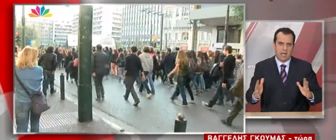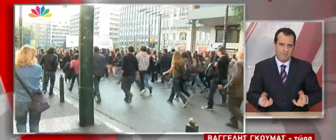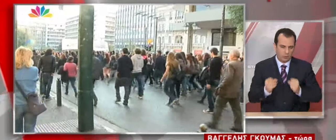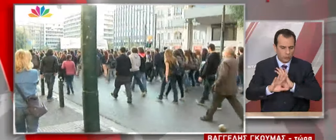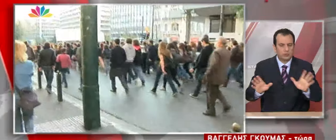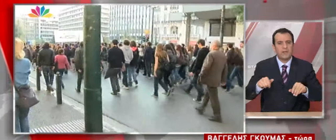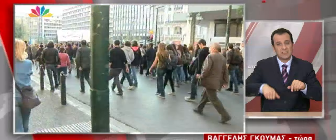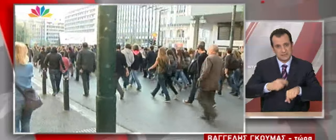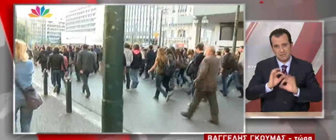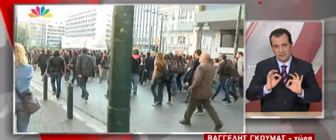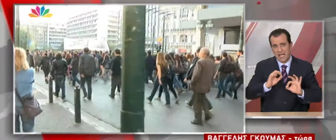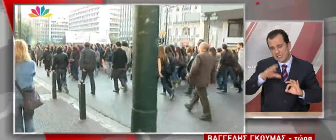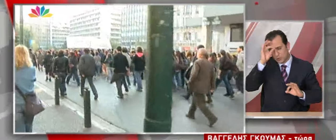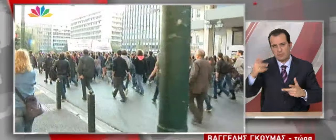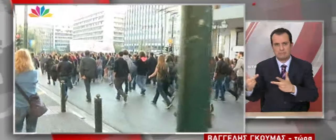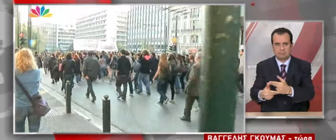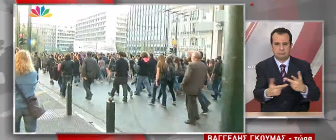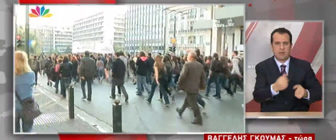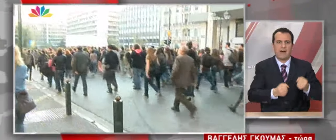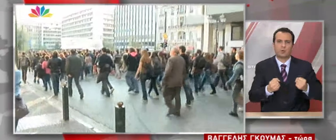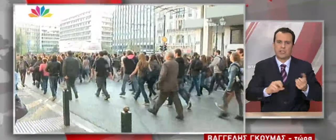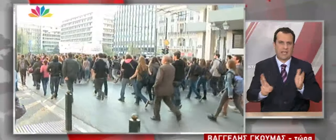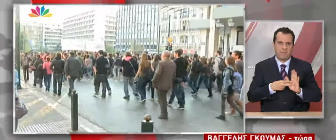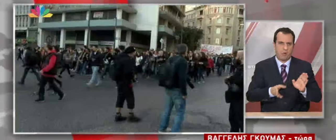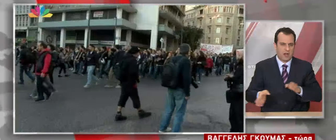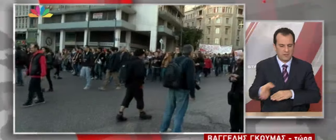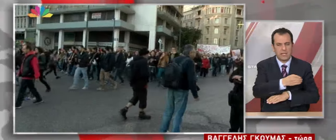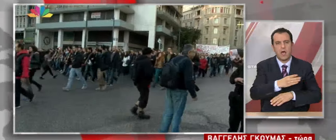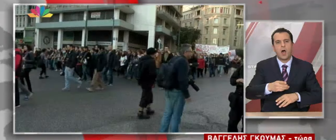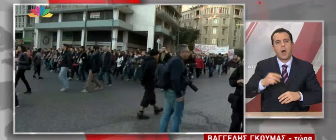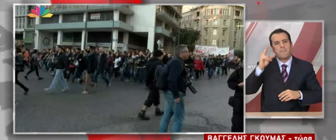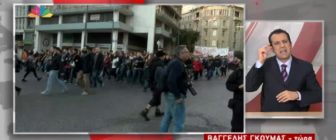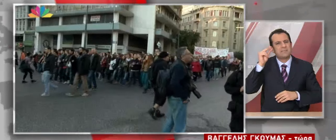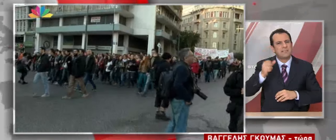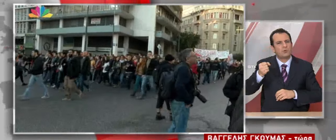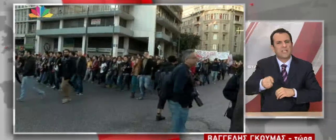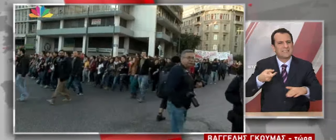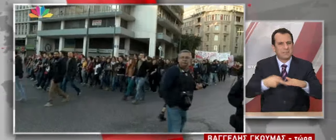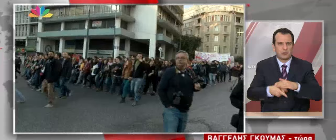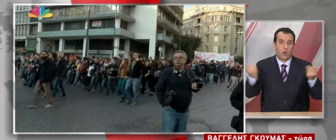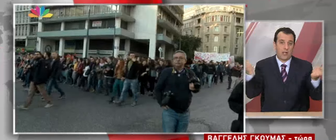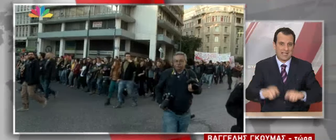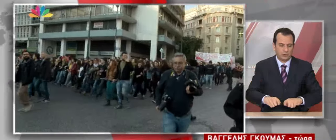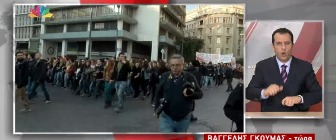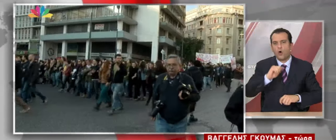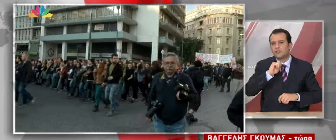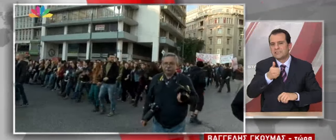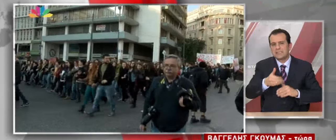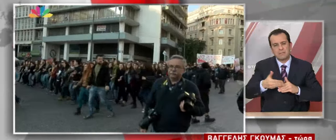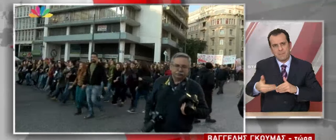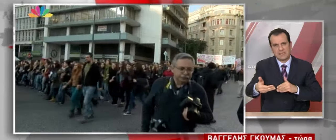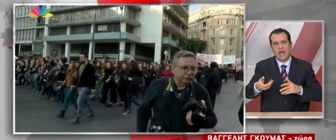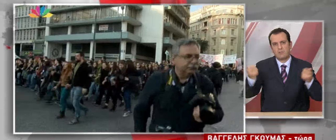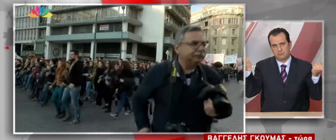υπάρχουν κυκλοφοριακές ρυθμίσεις στο κέντρο της Αθήνας, ο σταθμός του μετρό στο Πανεπιστήμιο έχει ήδη κλείσει και στο Σύνταγμα θα κατεβάσει